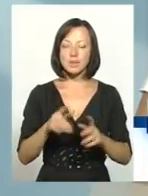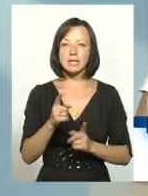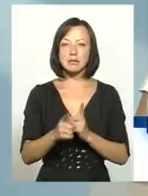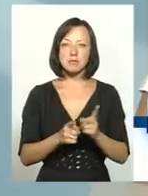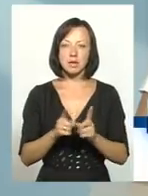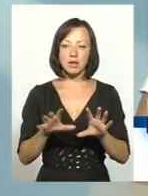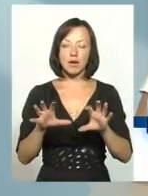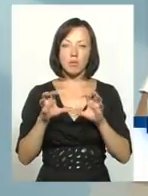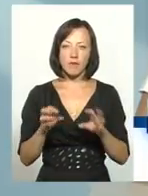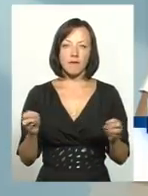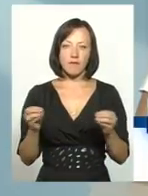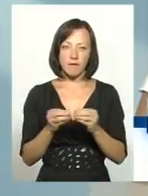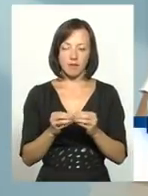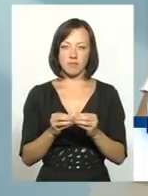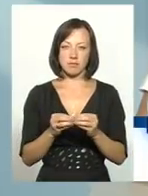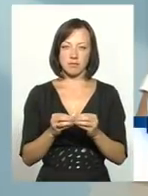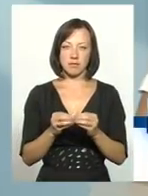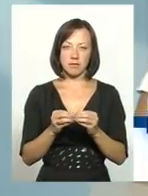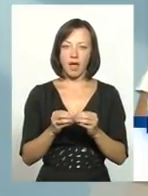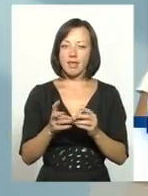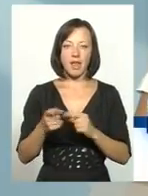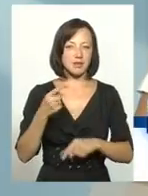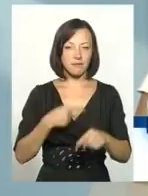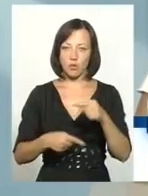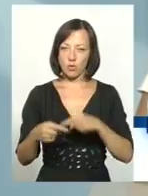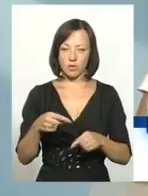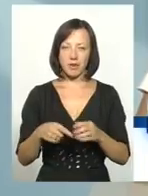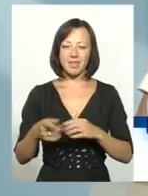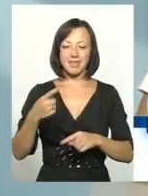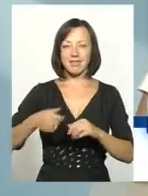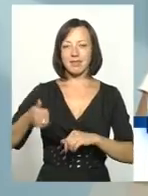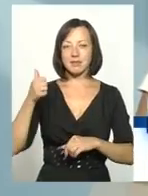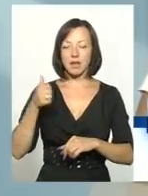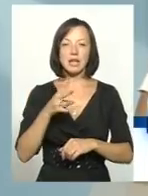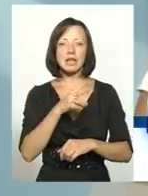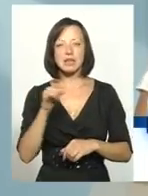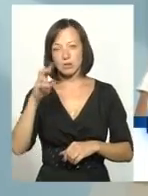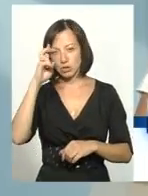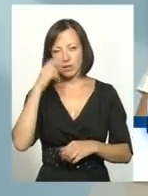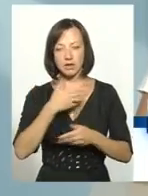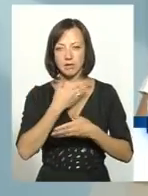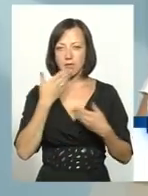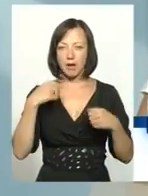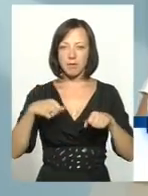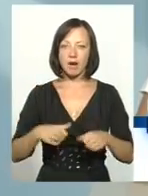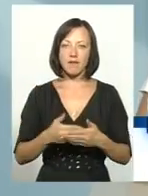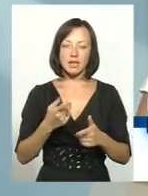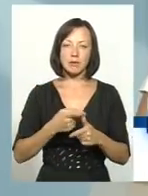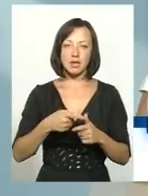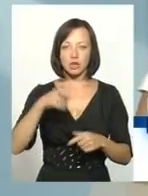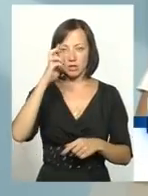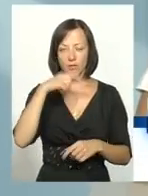набув незворотнього характеру. І ми не будемо повертатися назад. Ні держава, я не маю права від імені держави говорити, але